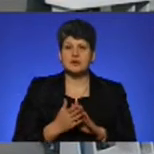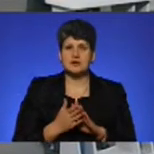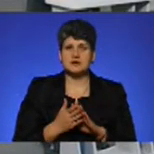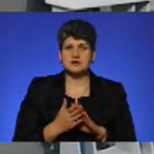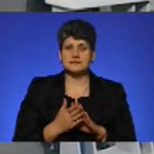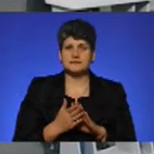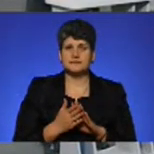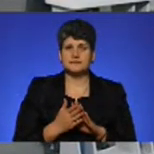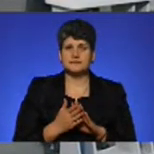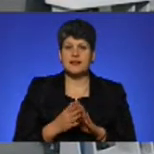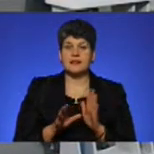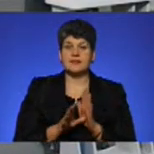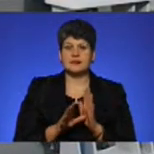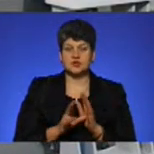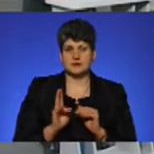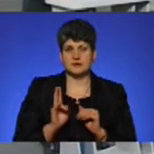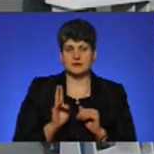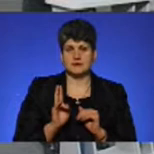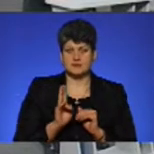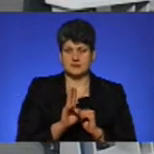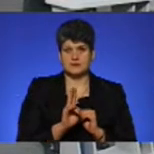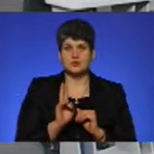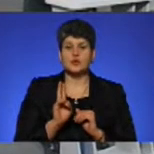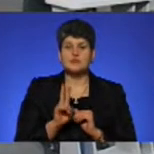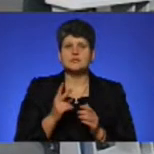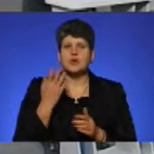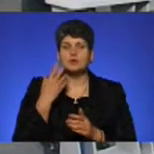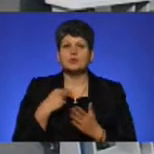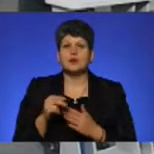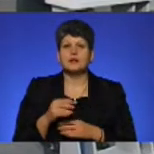електричним транспортом, коли купувалися троллейбуси останній раз?